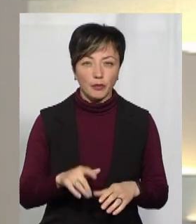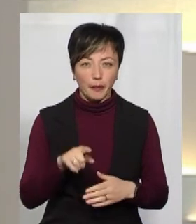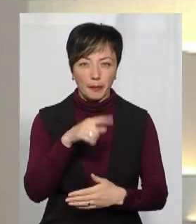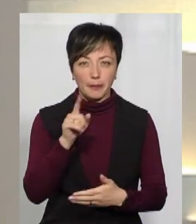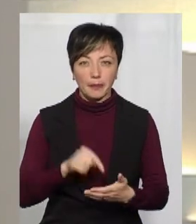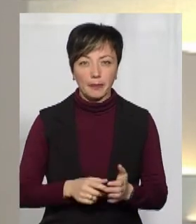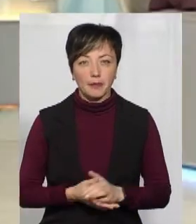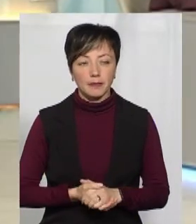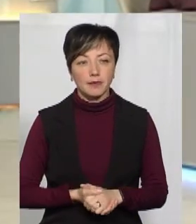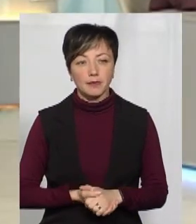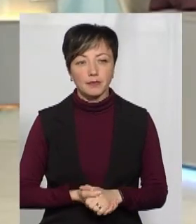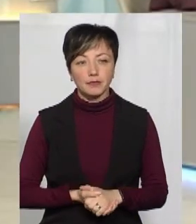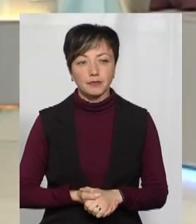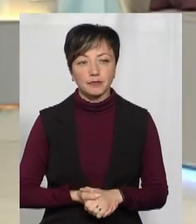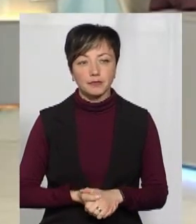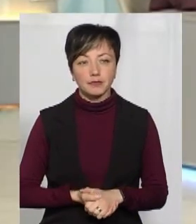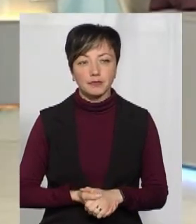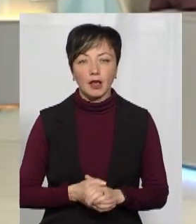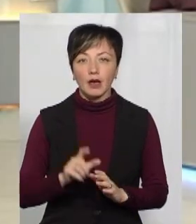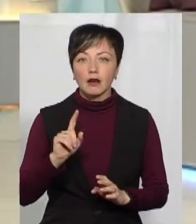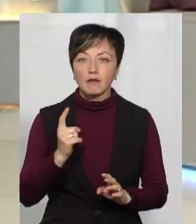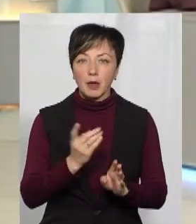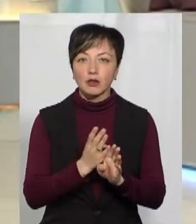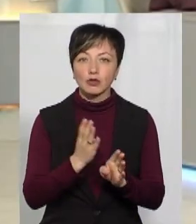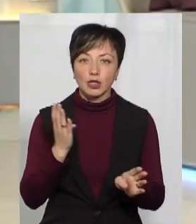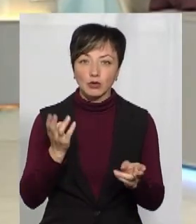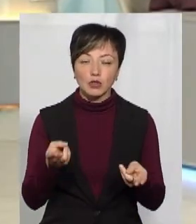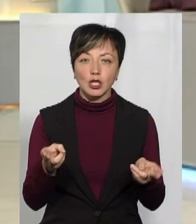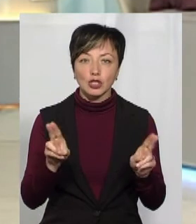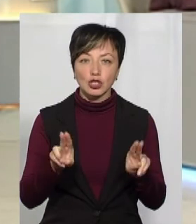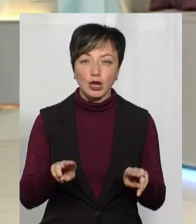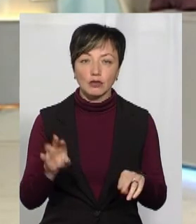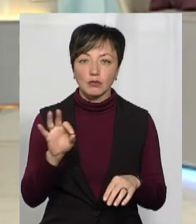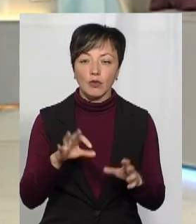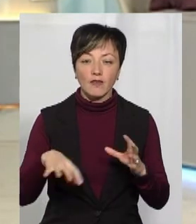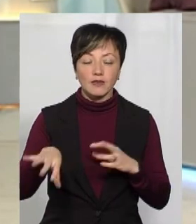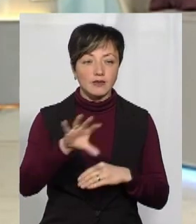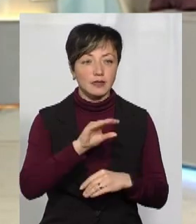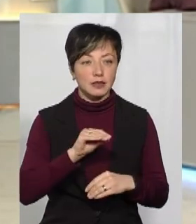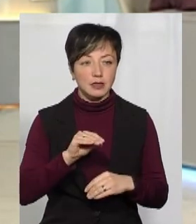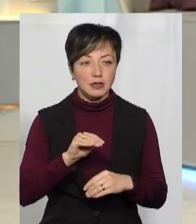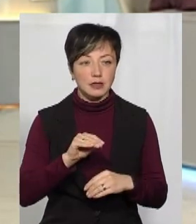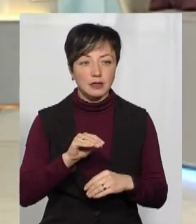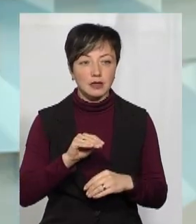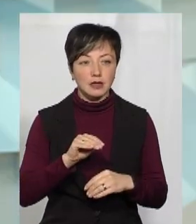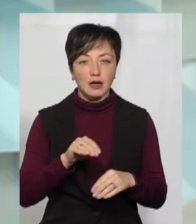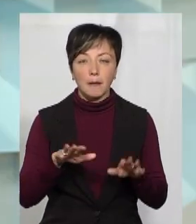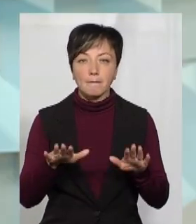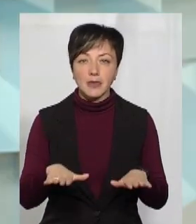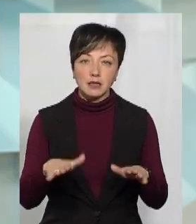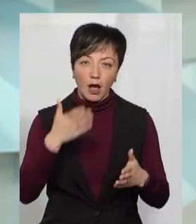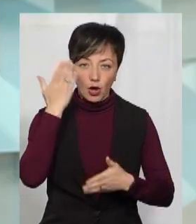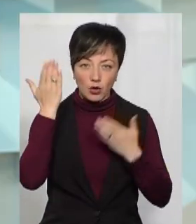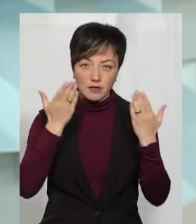залишаються стосовно чого? Ну, в першу чергу, вони залишаються стосовно всіх місць розваг.